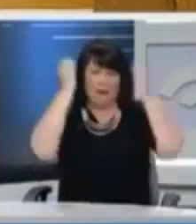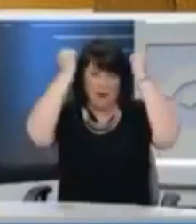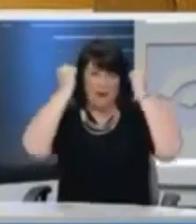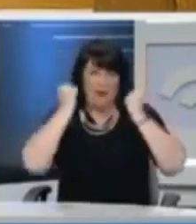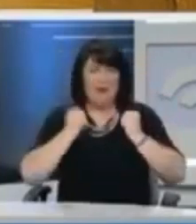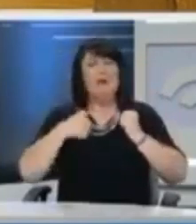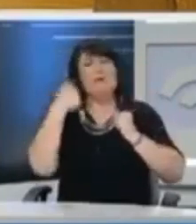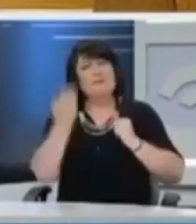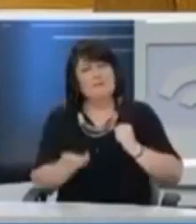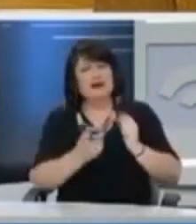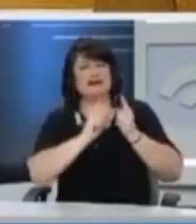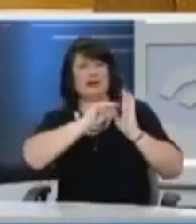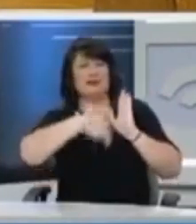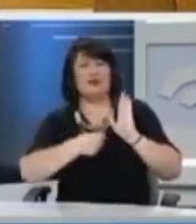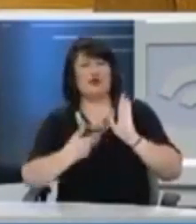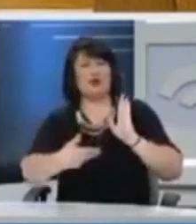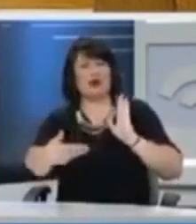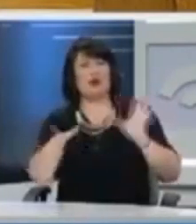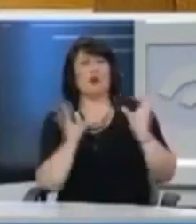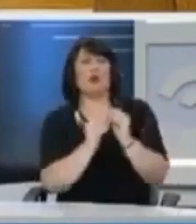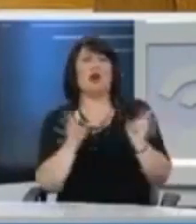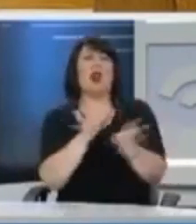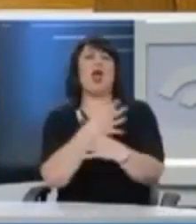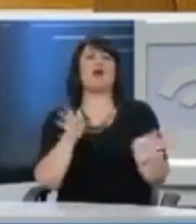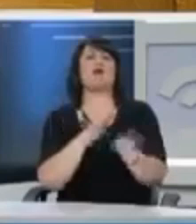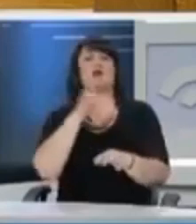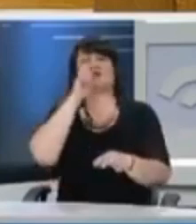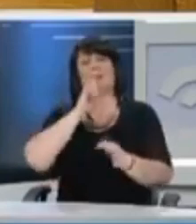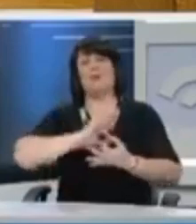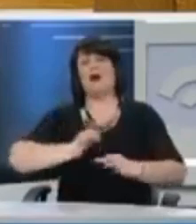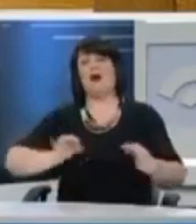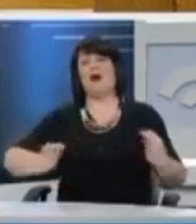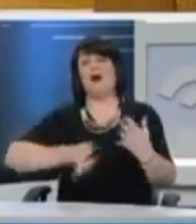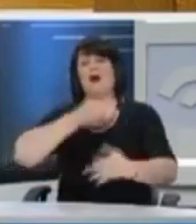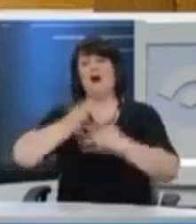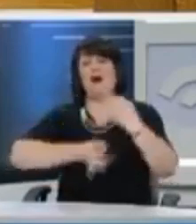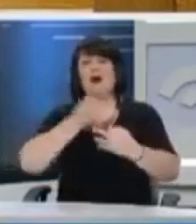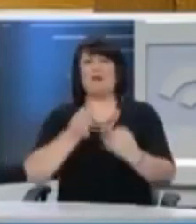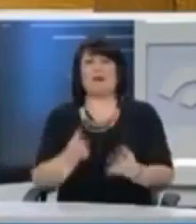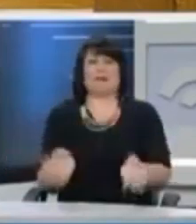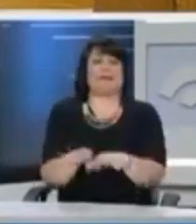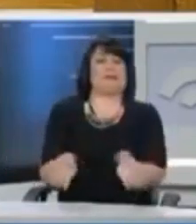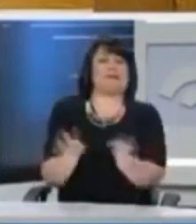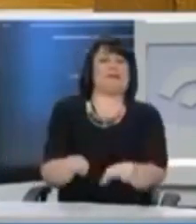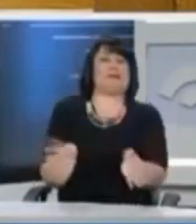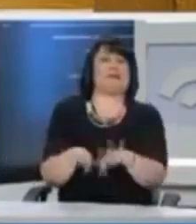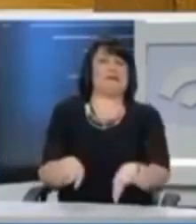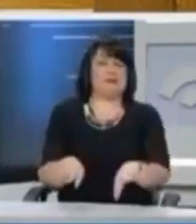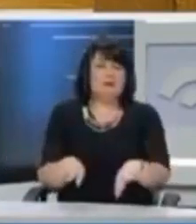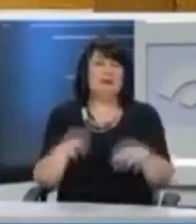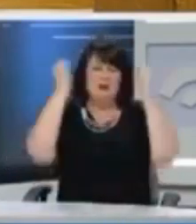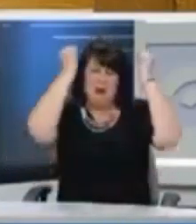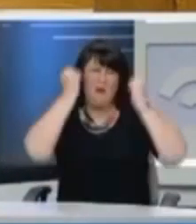του μνημονιακού λαϊκισμού. Το αφήγημα ότι μετά το κουκούλωμα της μεγαλύτερης